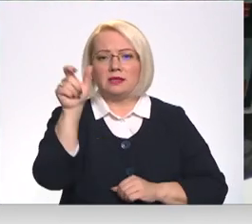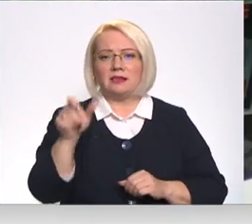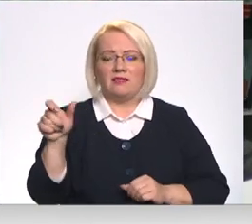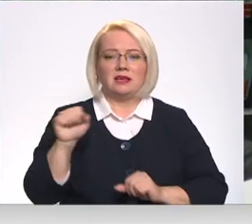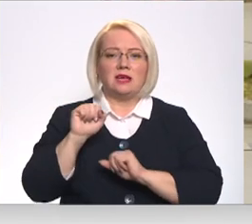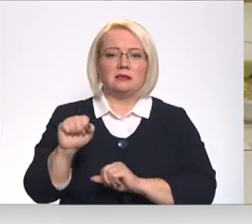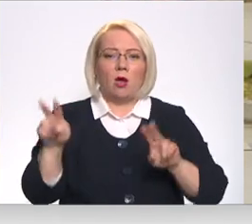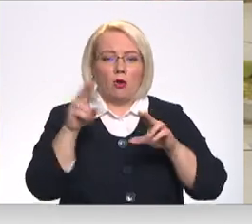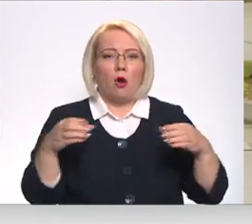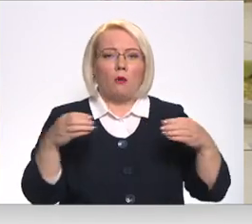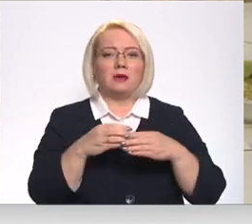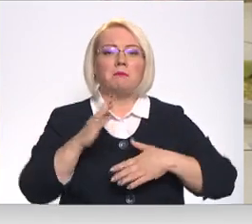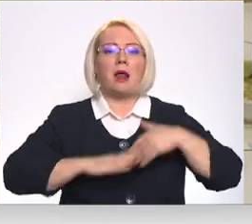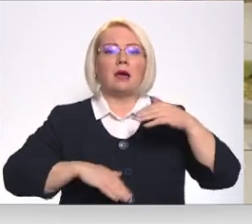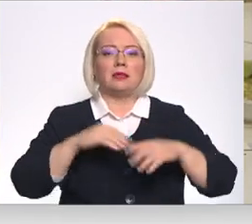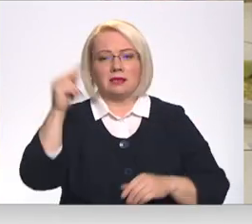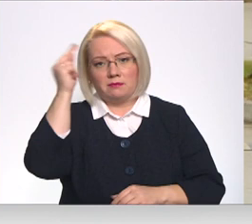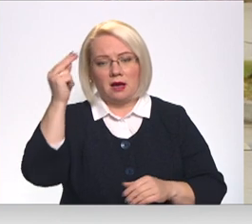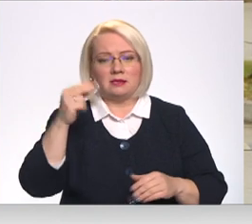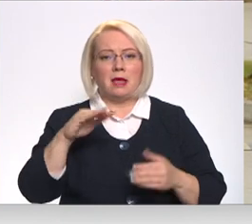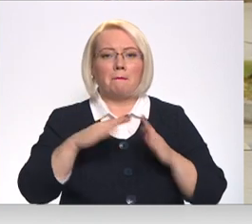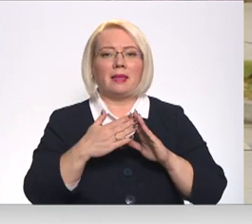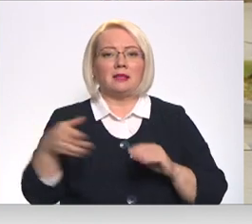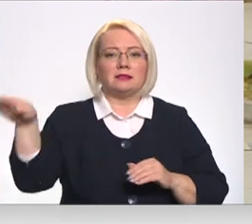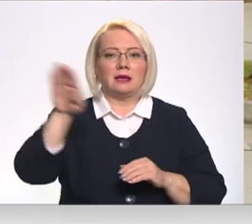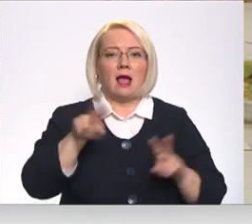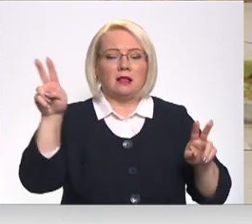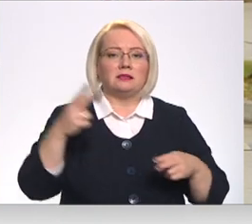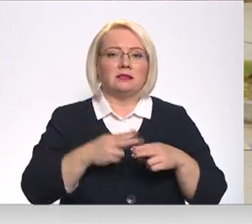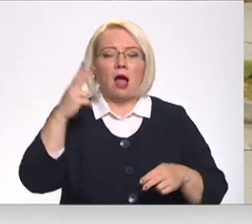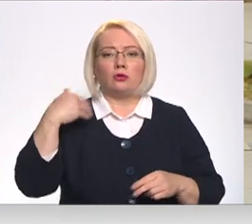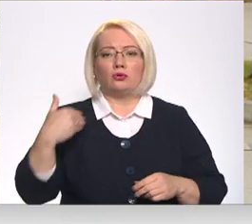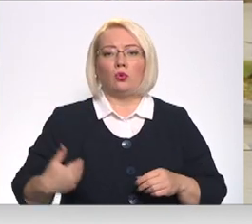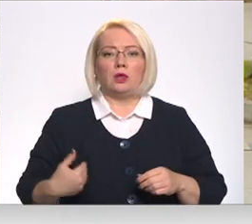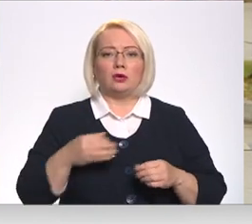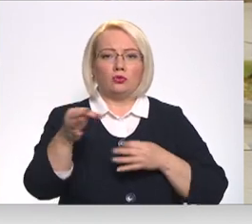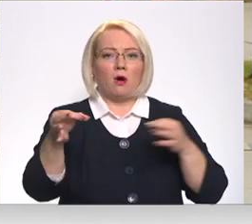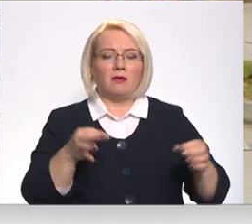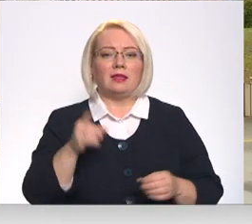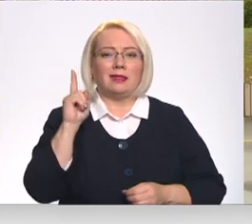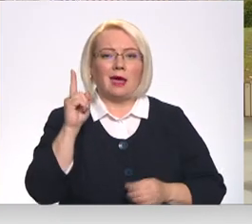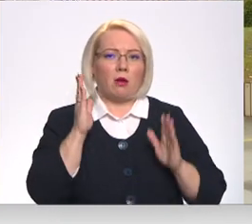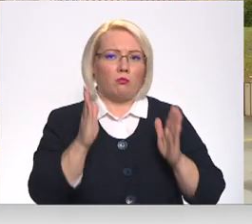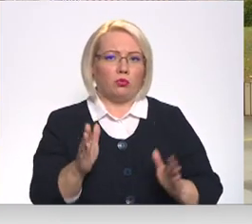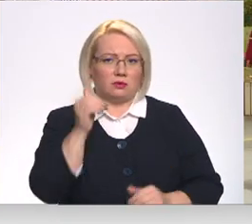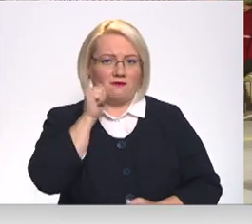aizsardzības komisiju praktiskas mācības Pilskauns. Saldus un kūlīgas nodos gan tās vēl tikai gaidāmas.